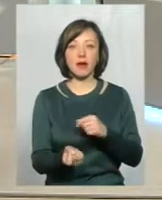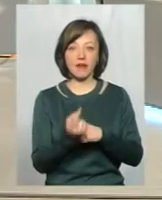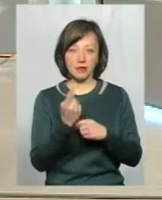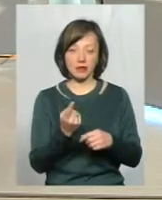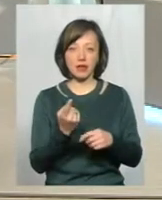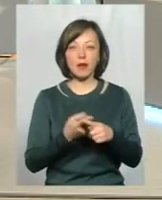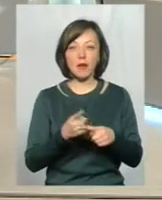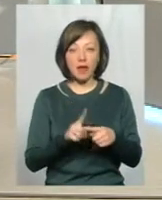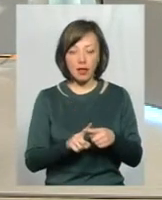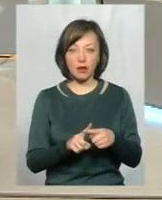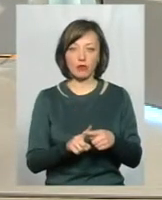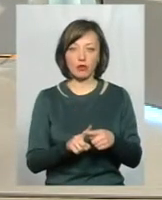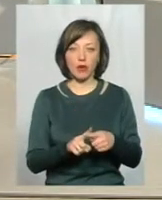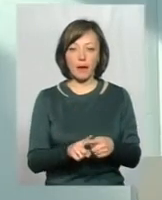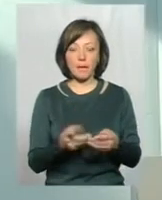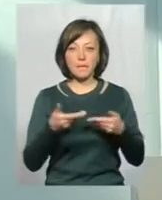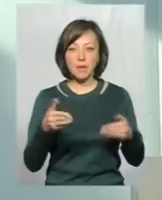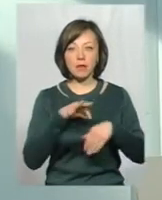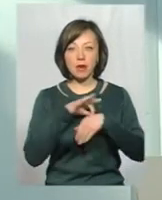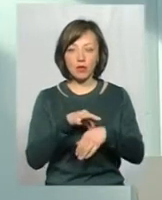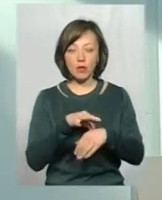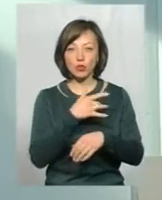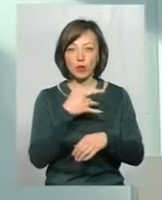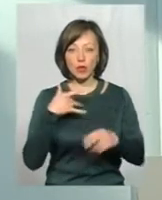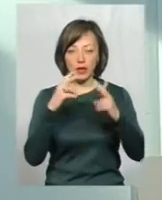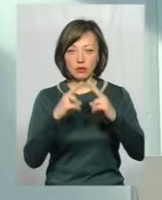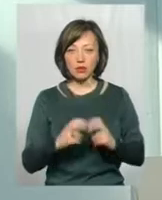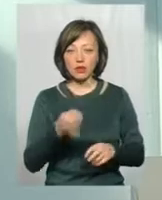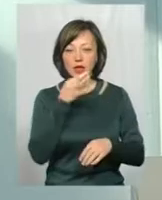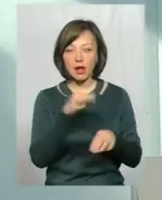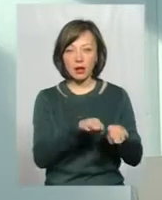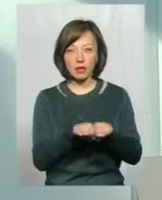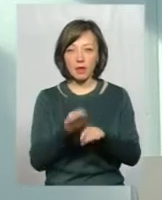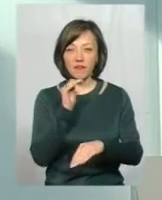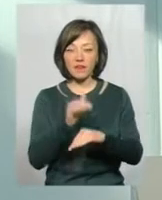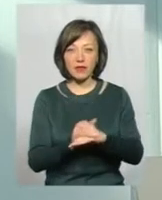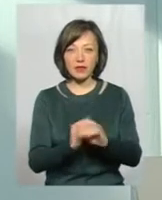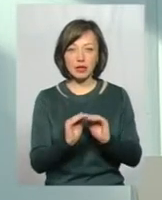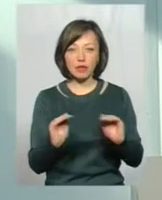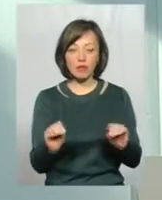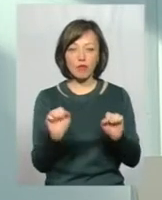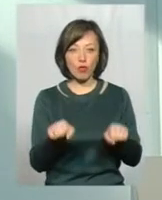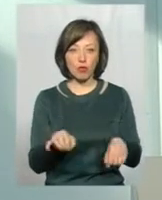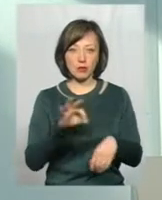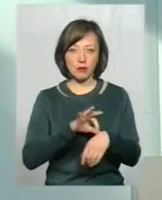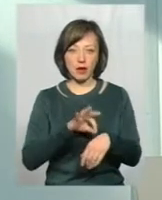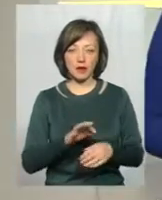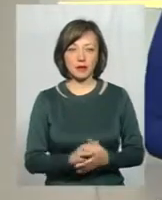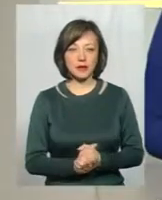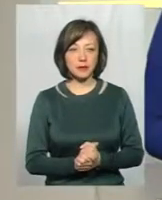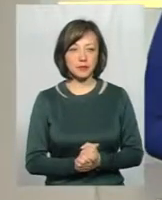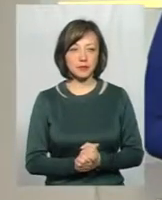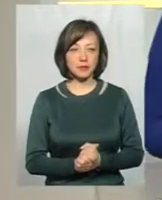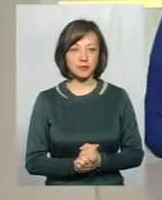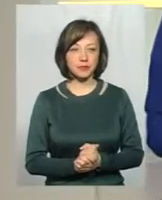проявитися. Именно тому ми проводимо туберкуліна діагностіку, щоб на ранніх етапах виявити дітей, які можуть заболіти. Ви